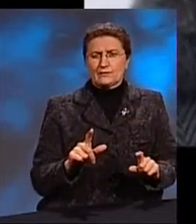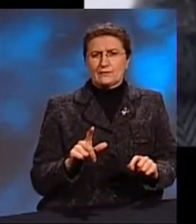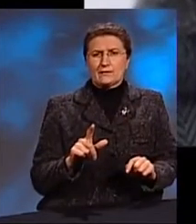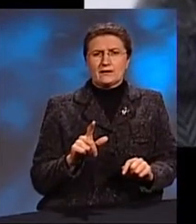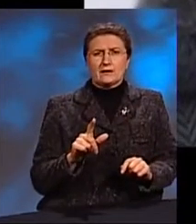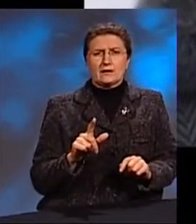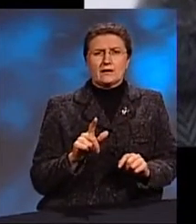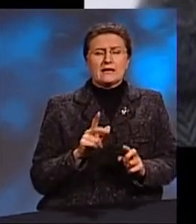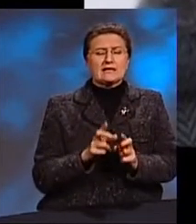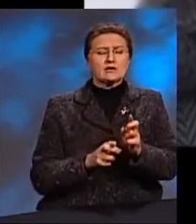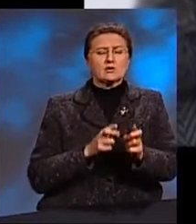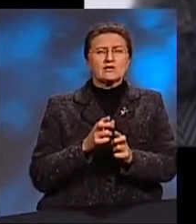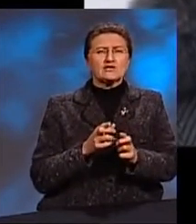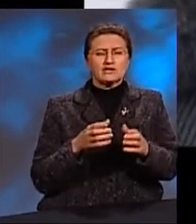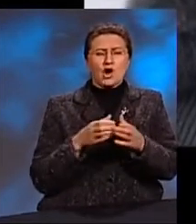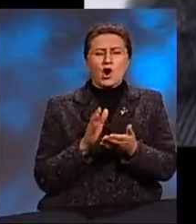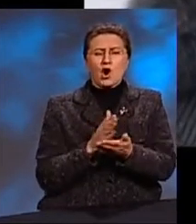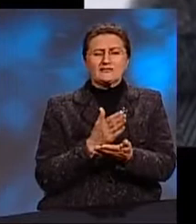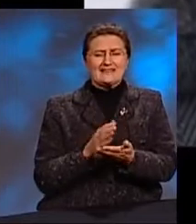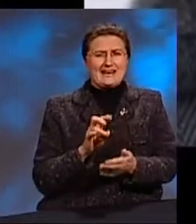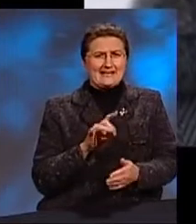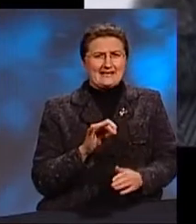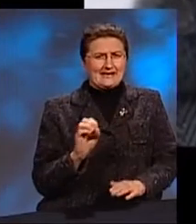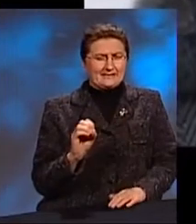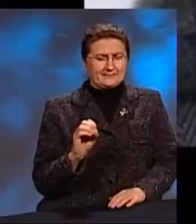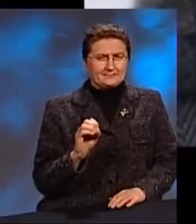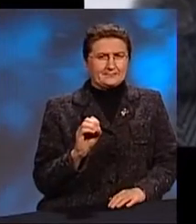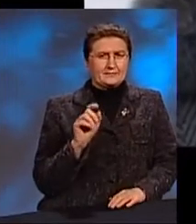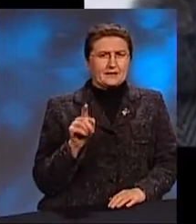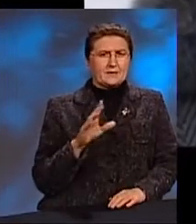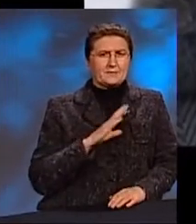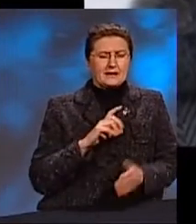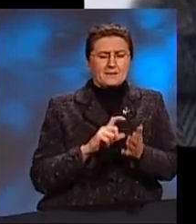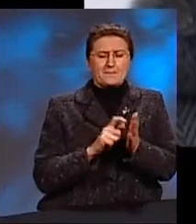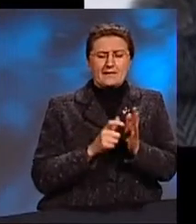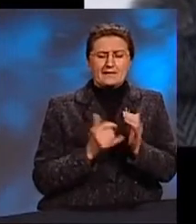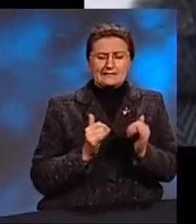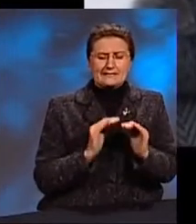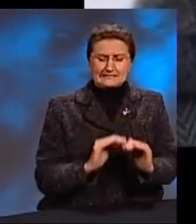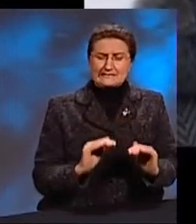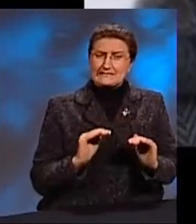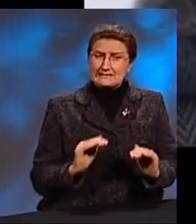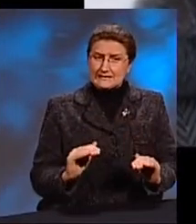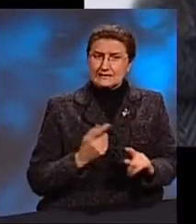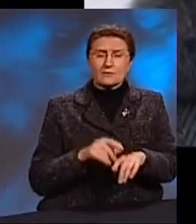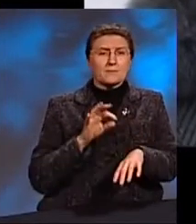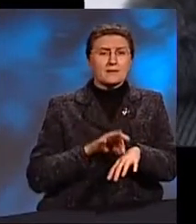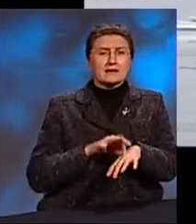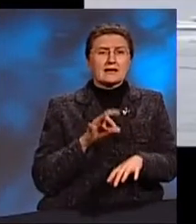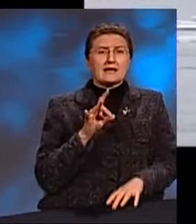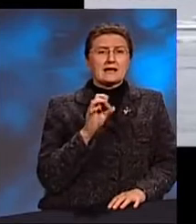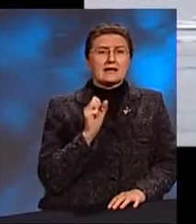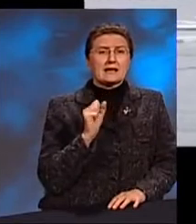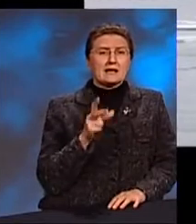в хирургическое отделение. И там были палаты для детей, которые больны раком.